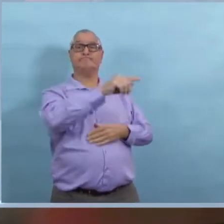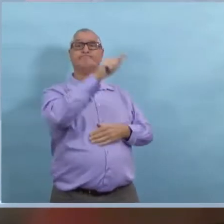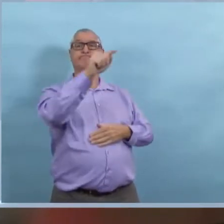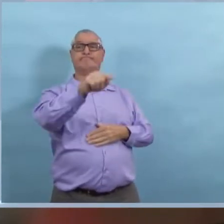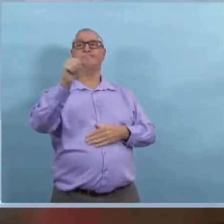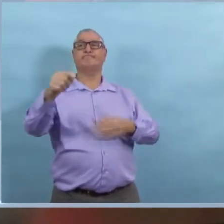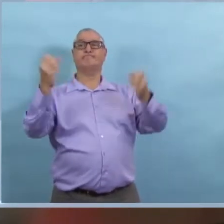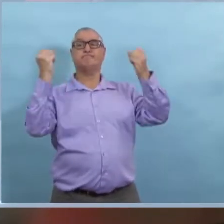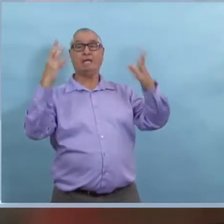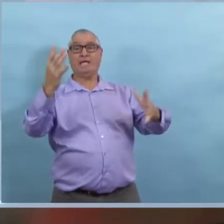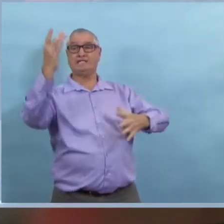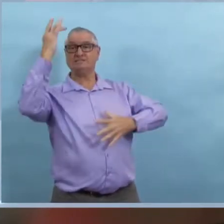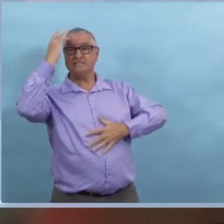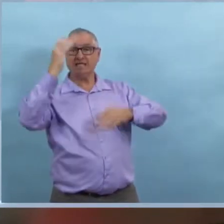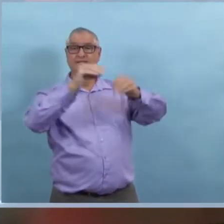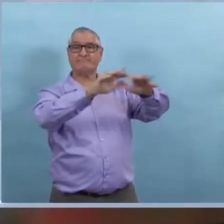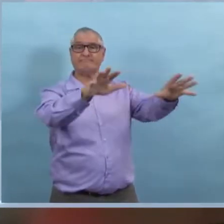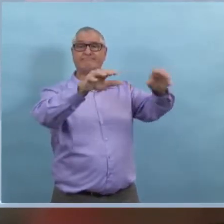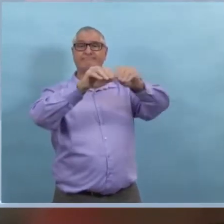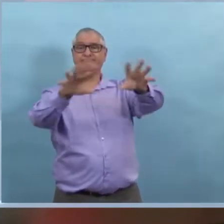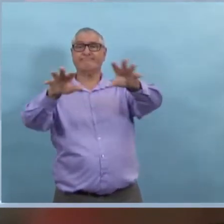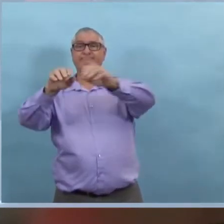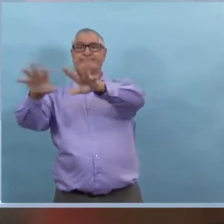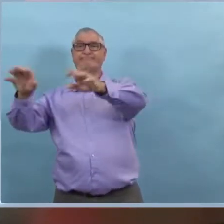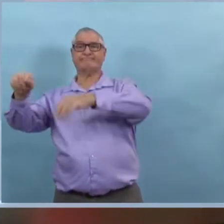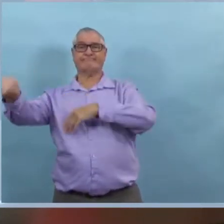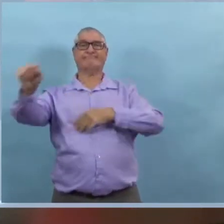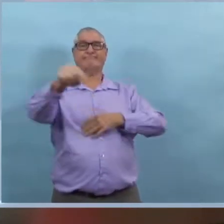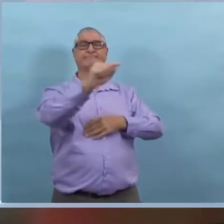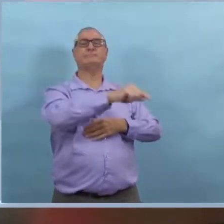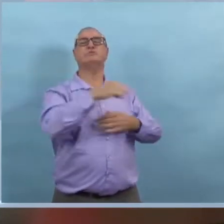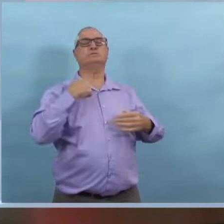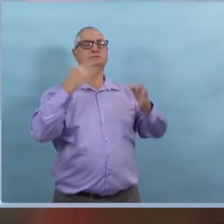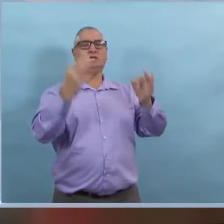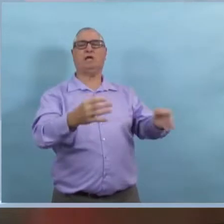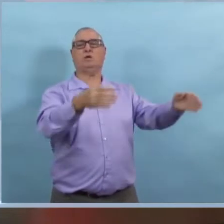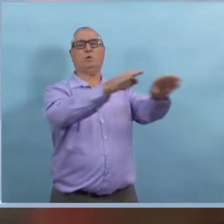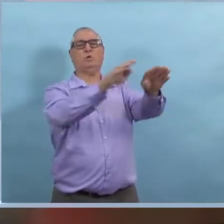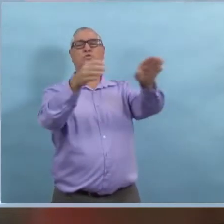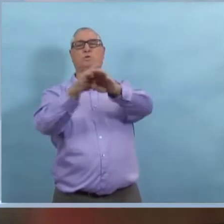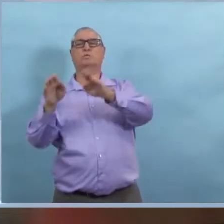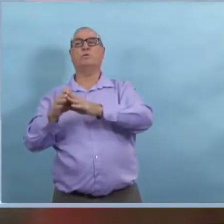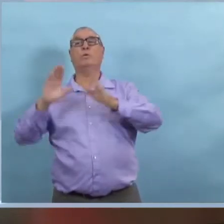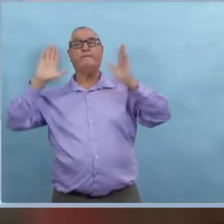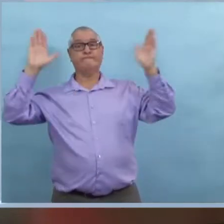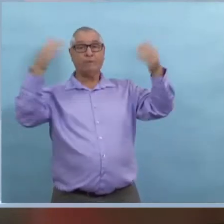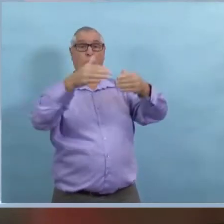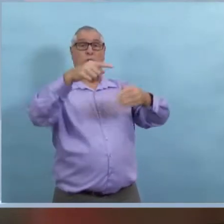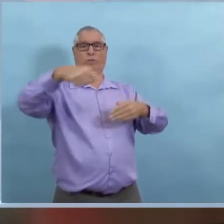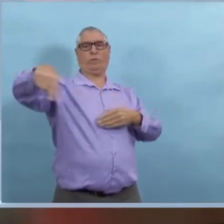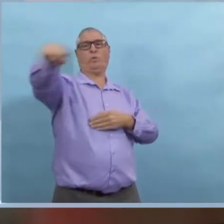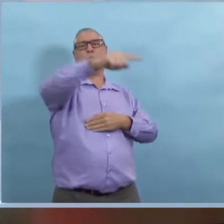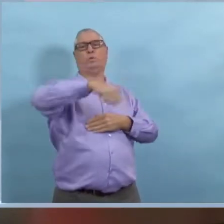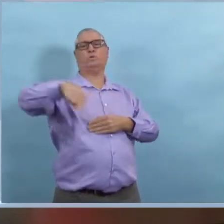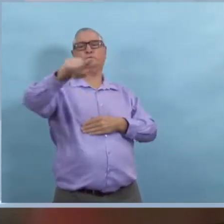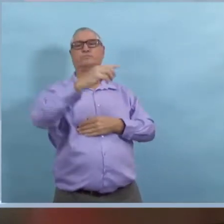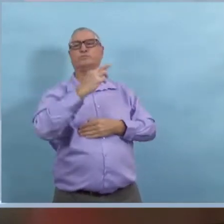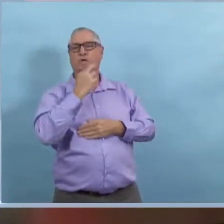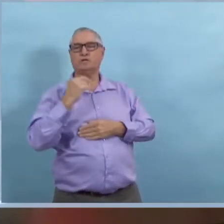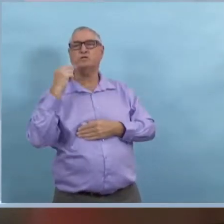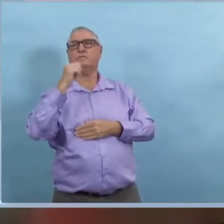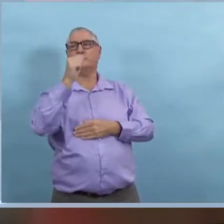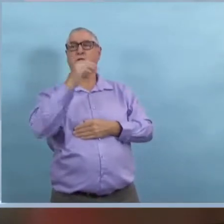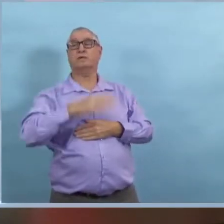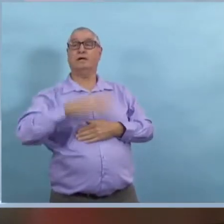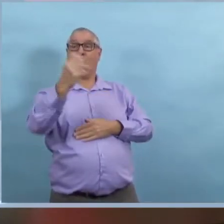tout ça,'est basé sur les endroits où on a observé des cas et des cas de transmission, des événements de transmission. Donc, on veut